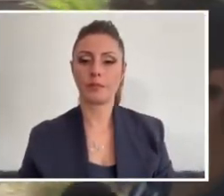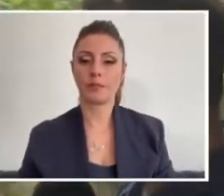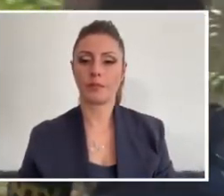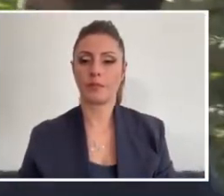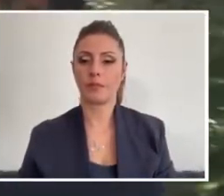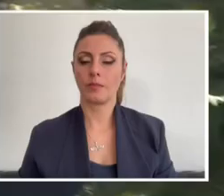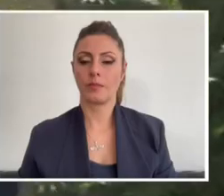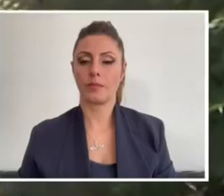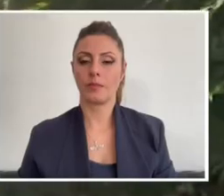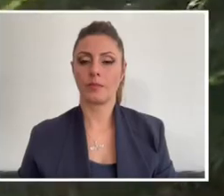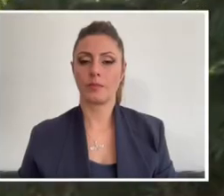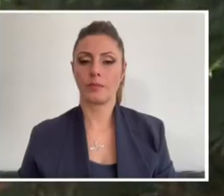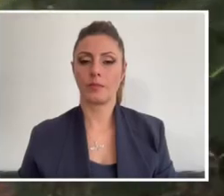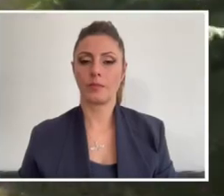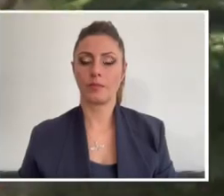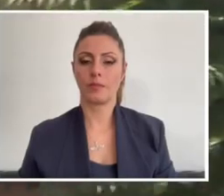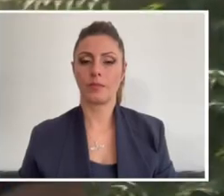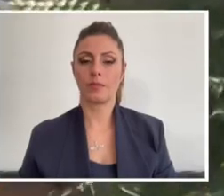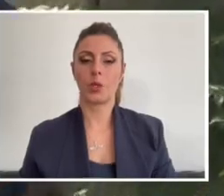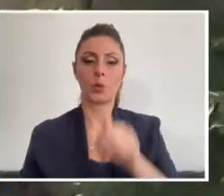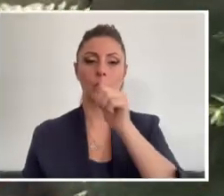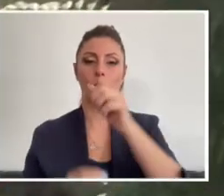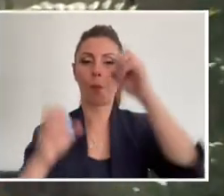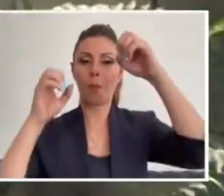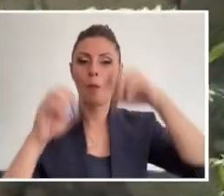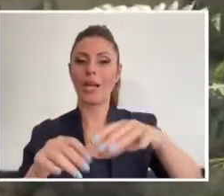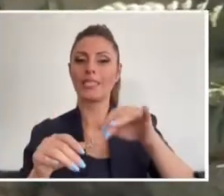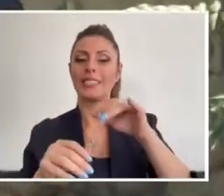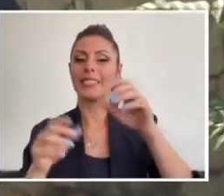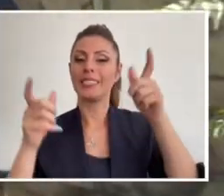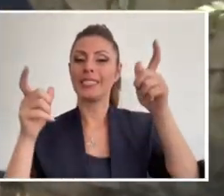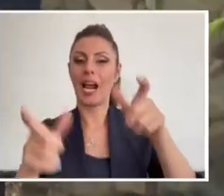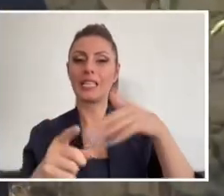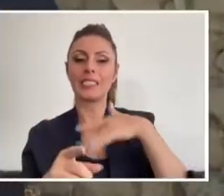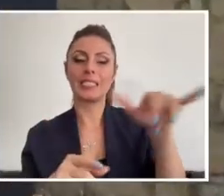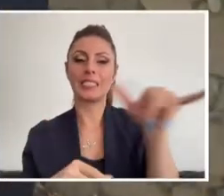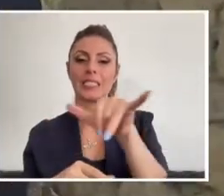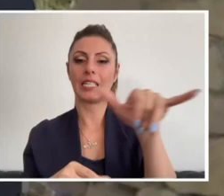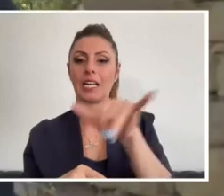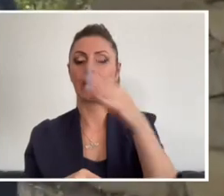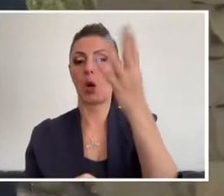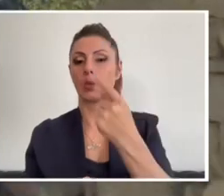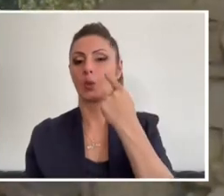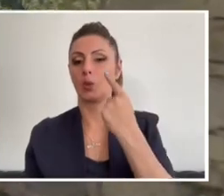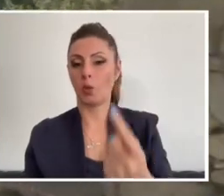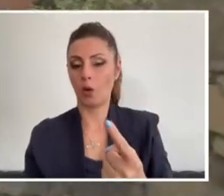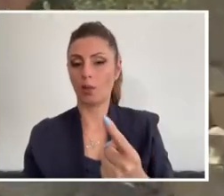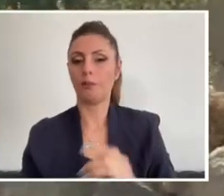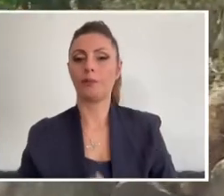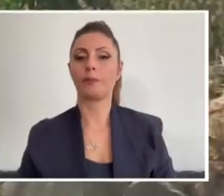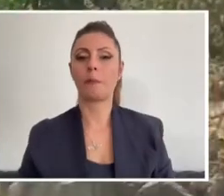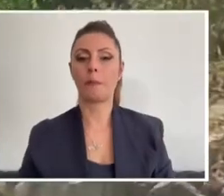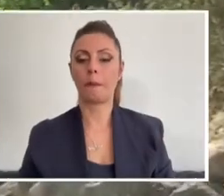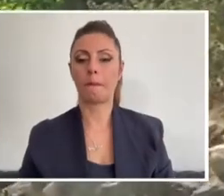yerde anlaşılıyor ki alevlerin ulaştığı son nokta. Yani birkaç metre kaldı artık ve o alevler buraya ulaşırsa